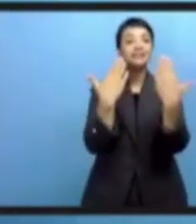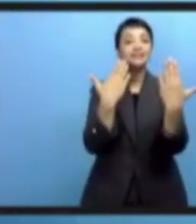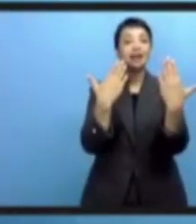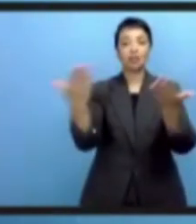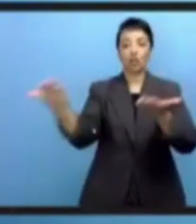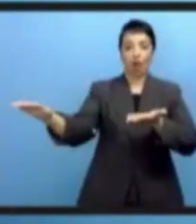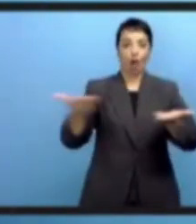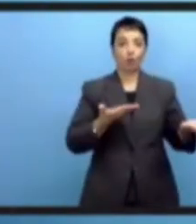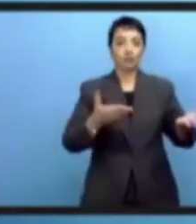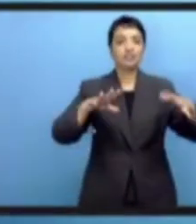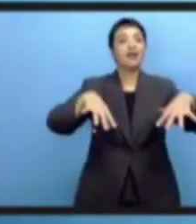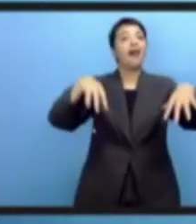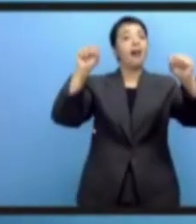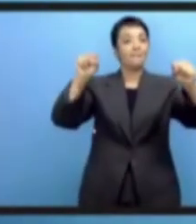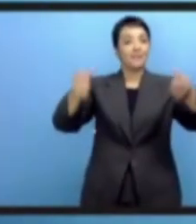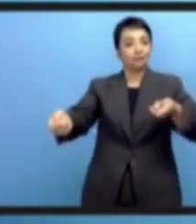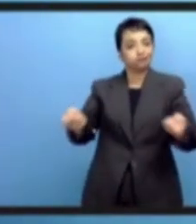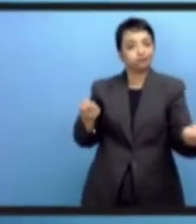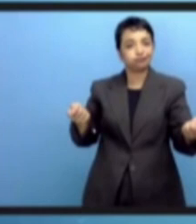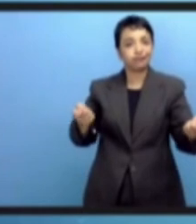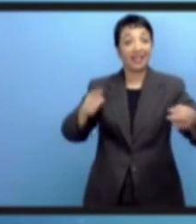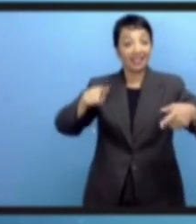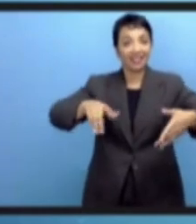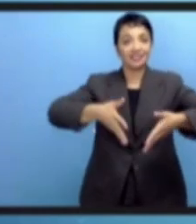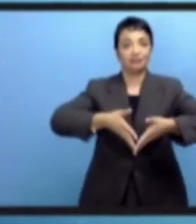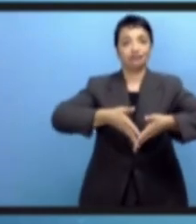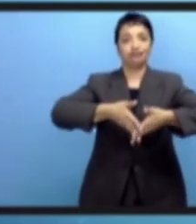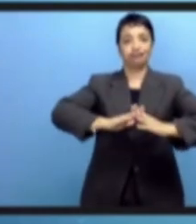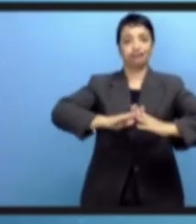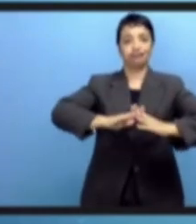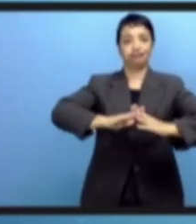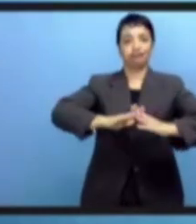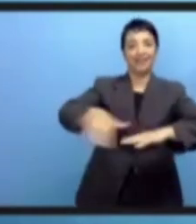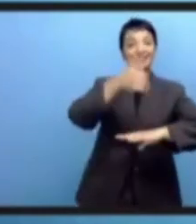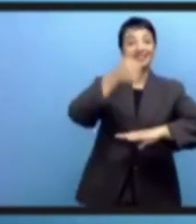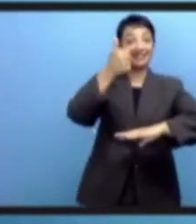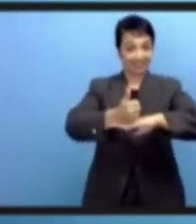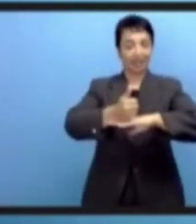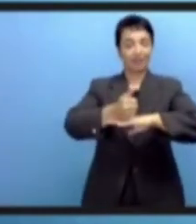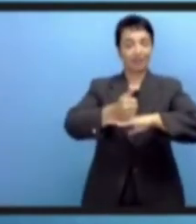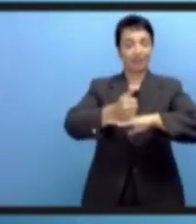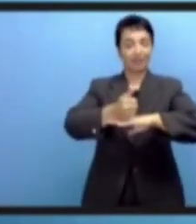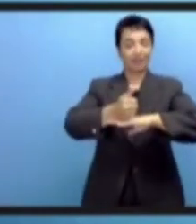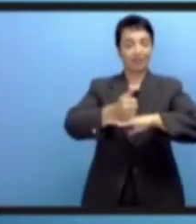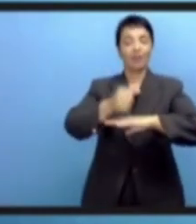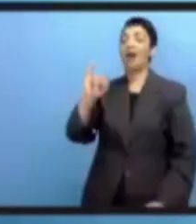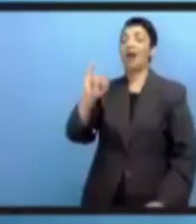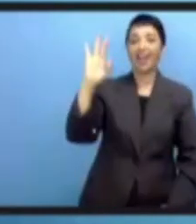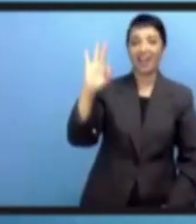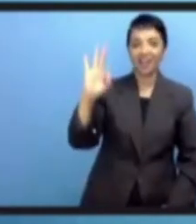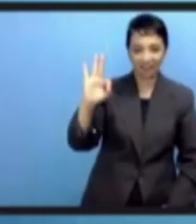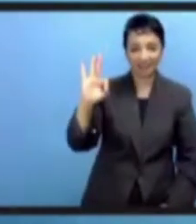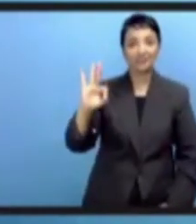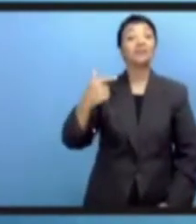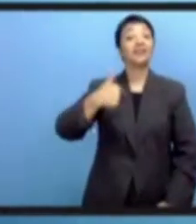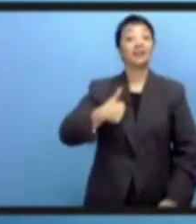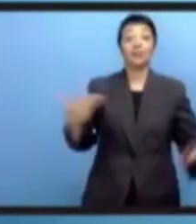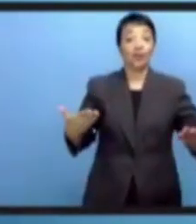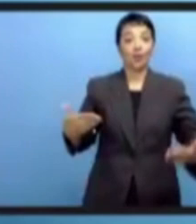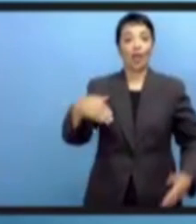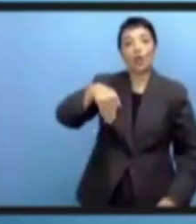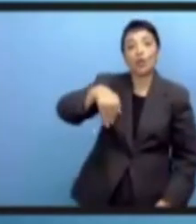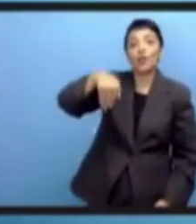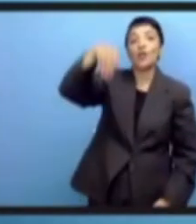принял у себя этот всемирный саммит, который стал местом зарождения IGF.